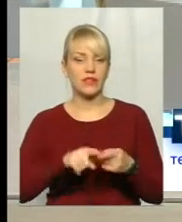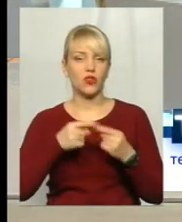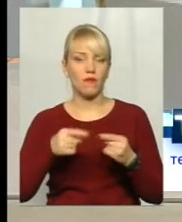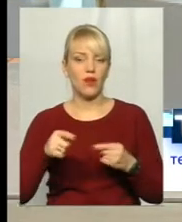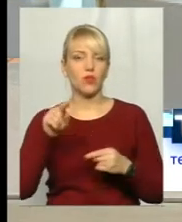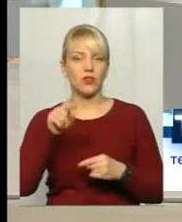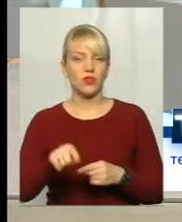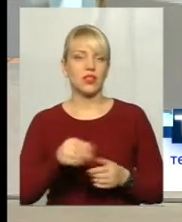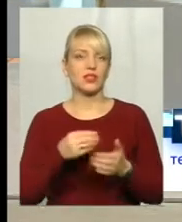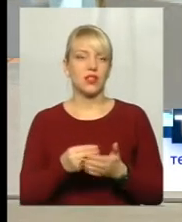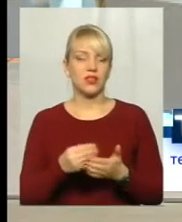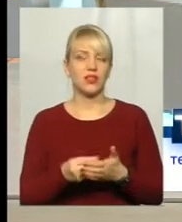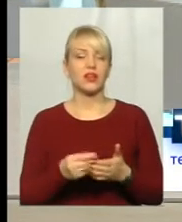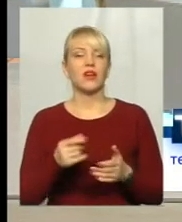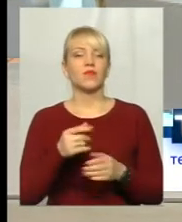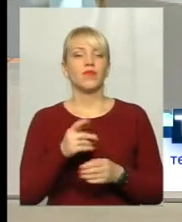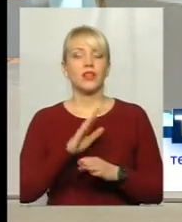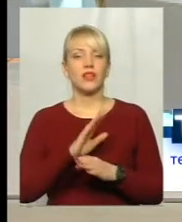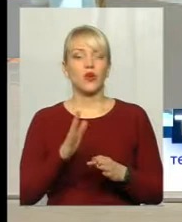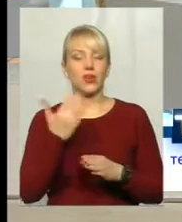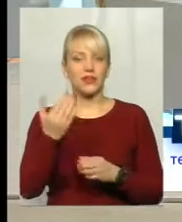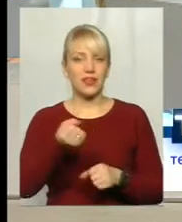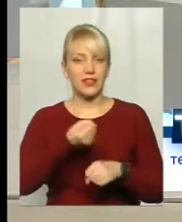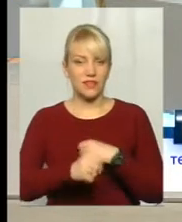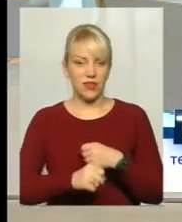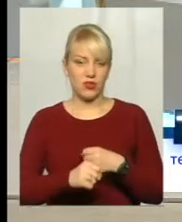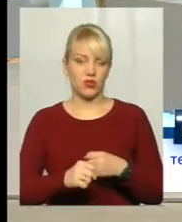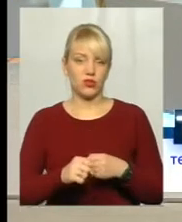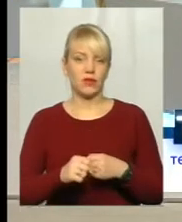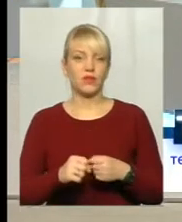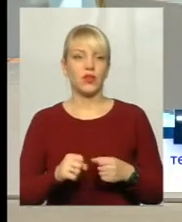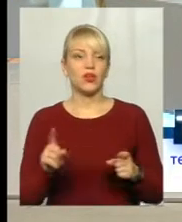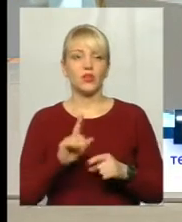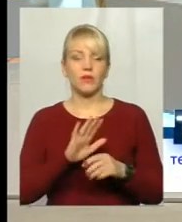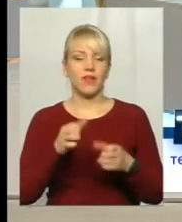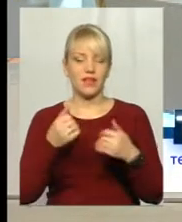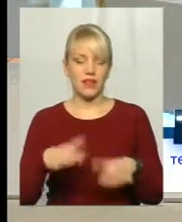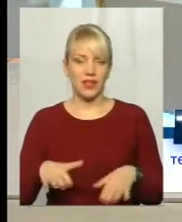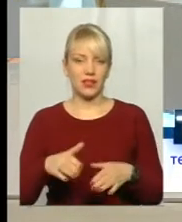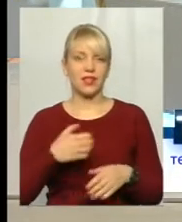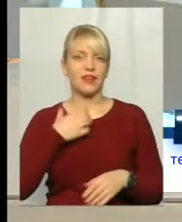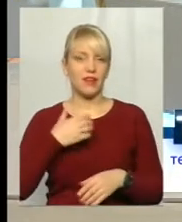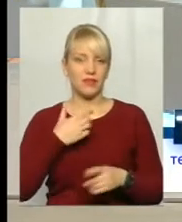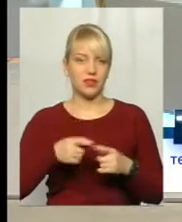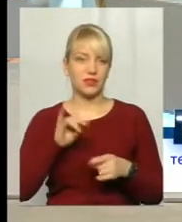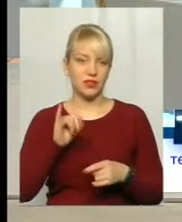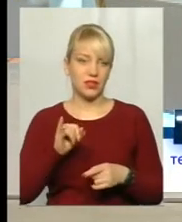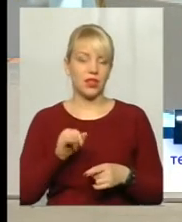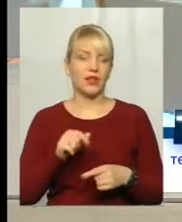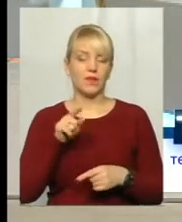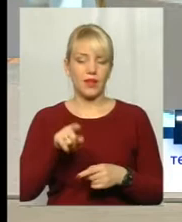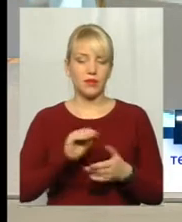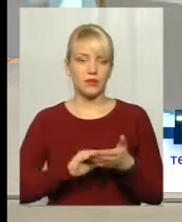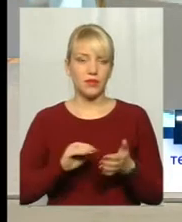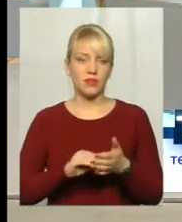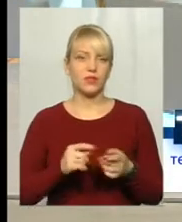її нав'яжуть. Аби не втратити ту суму. Аби не втратити ту суму. Якщо там написали, що передоплату не повертають, і вона підписала її такий пункт,